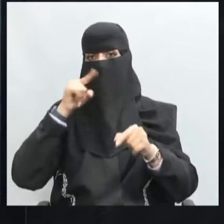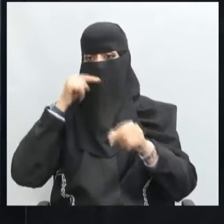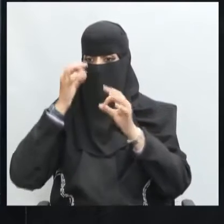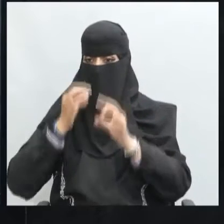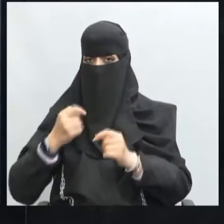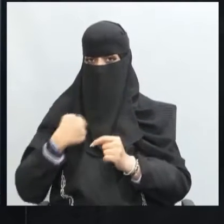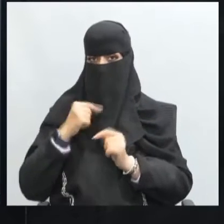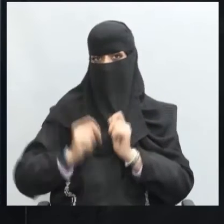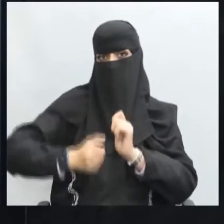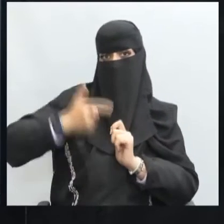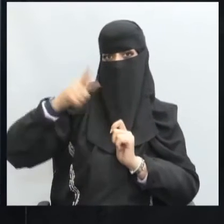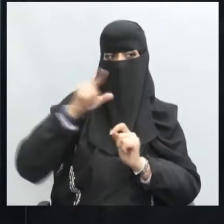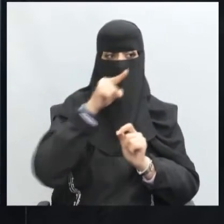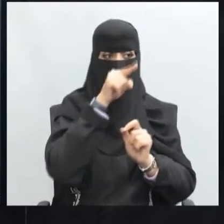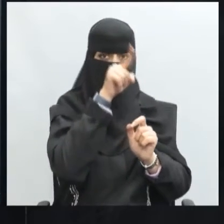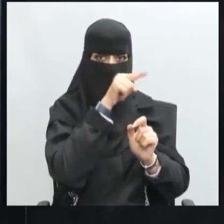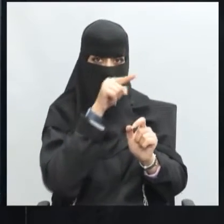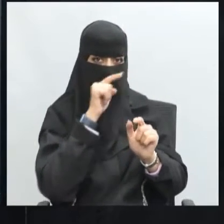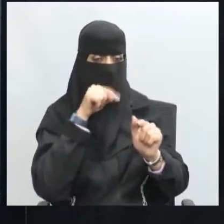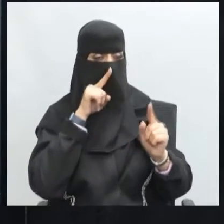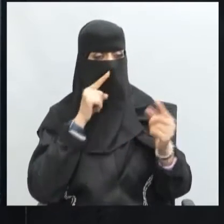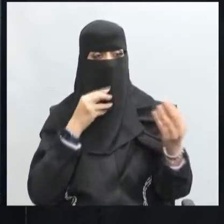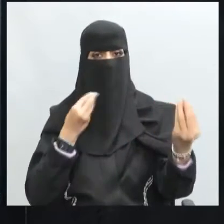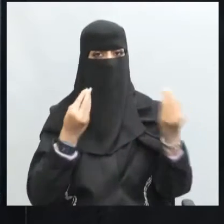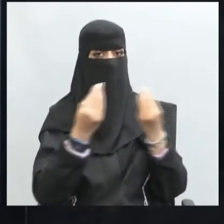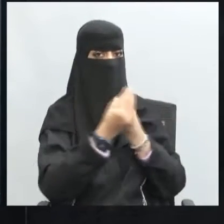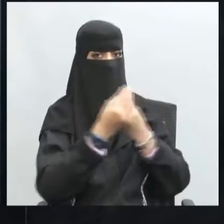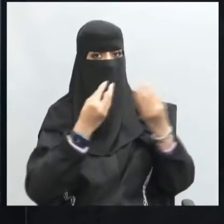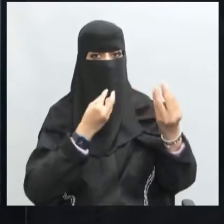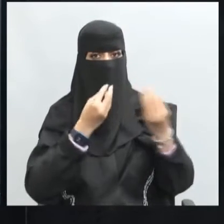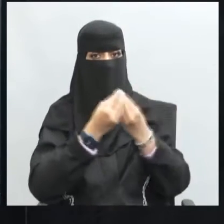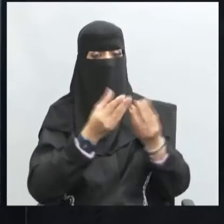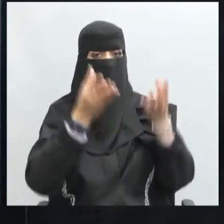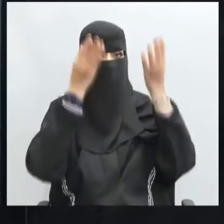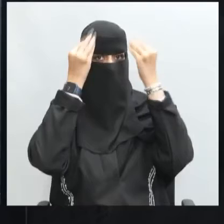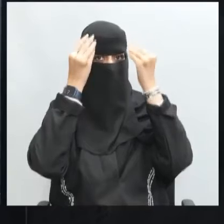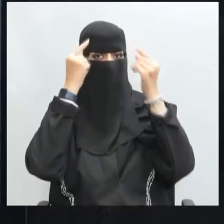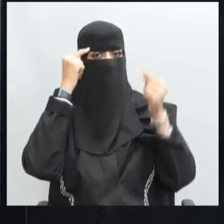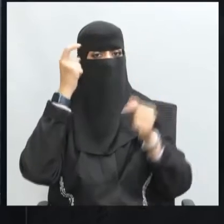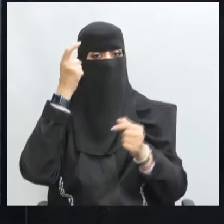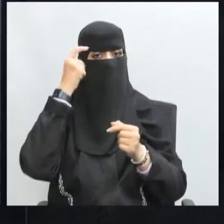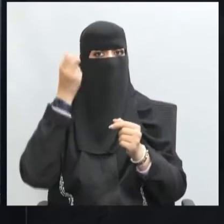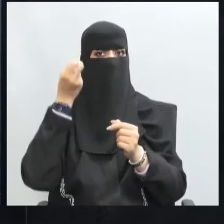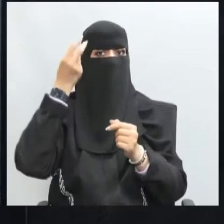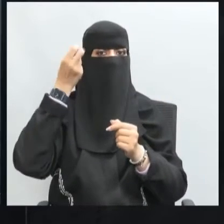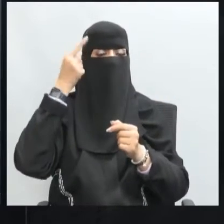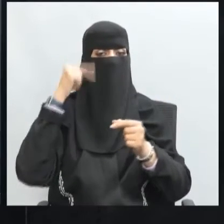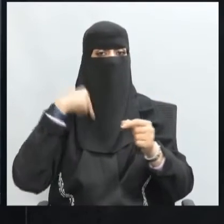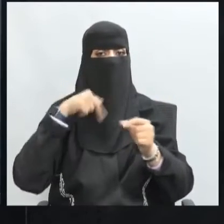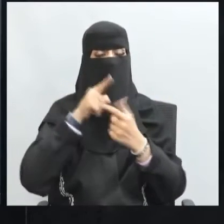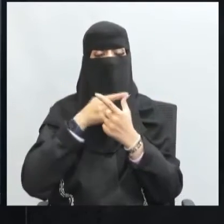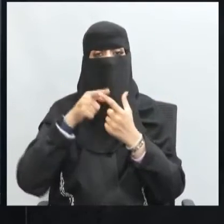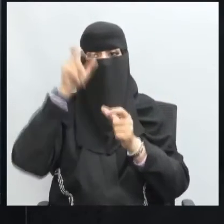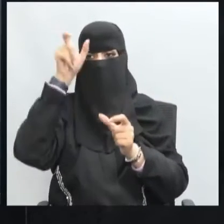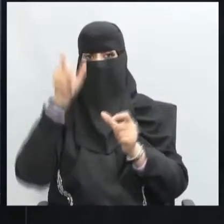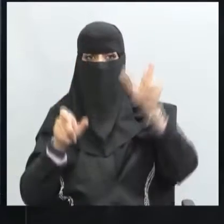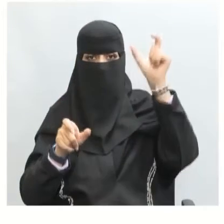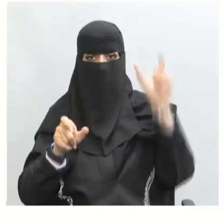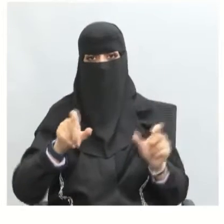إثباتا للرأي بل هو لتبادل المعرفة جوانب المعرفة بين الطرفين